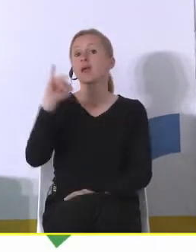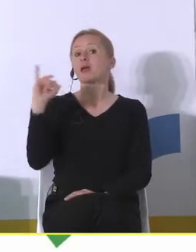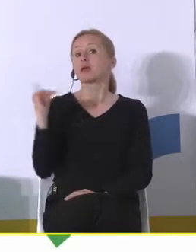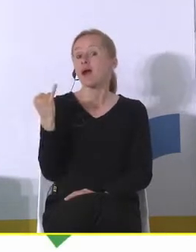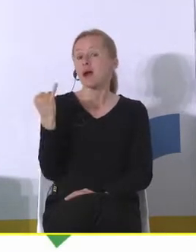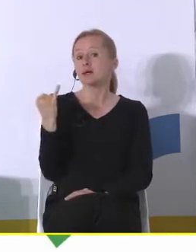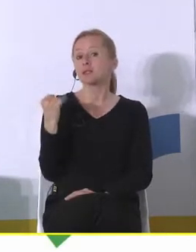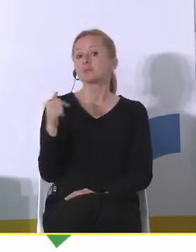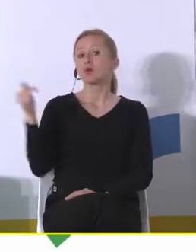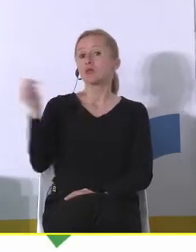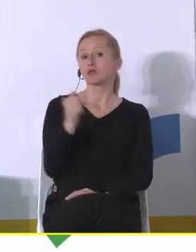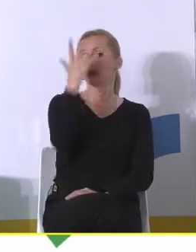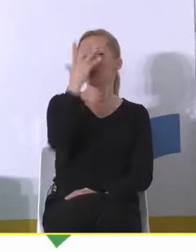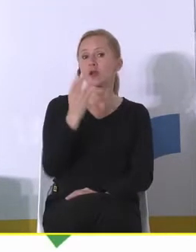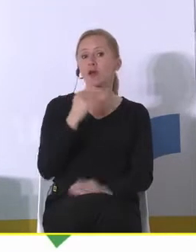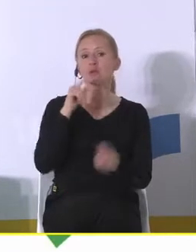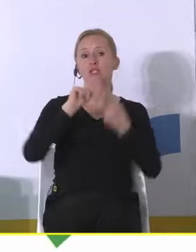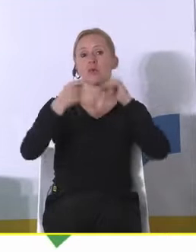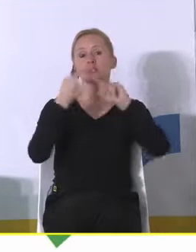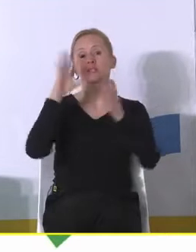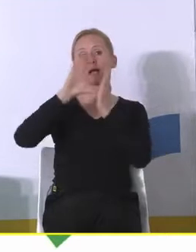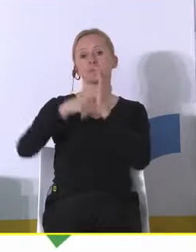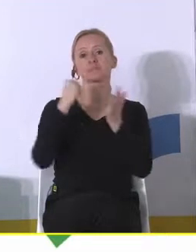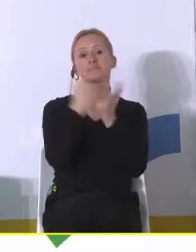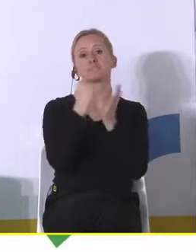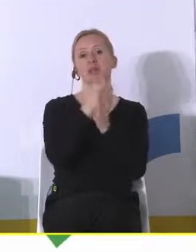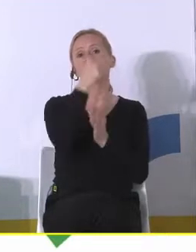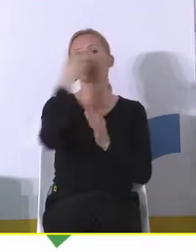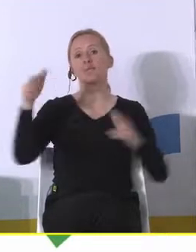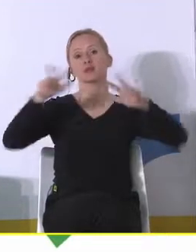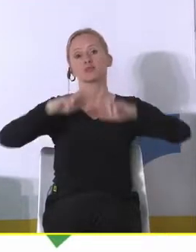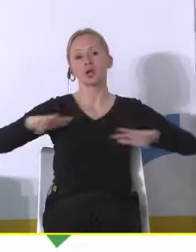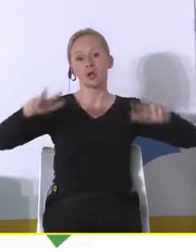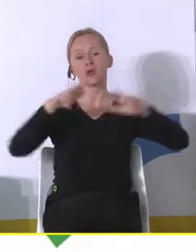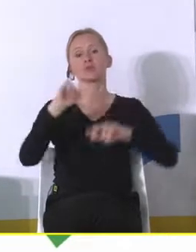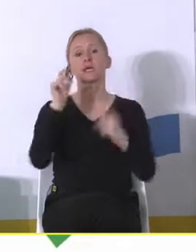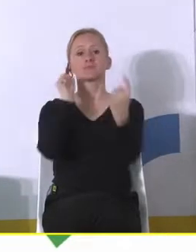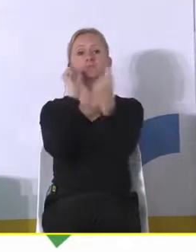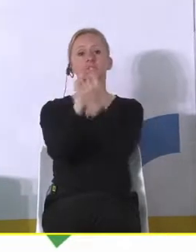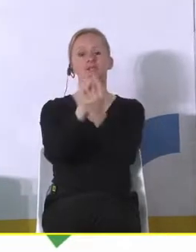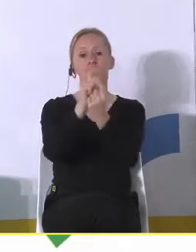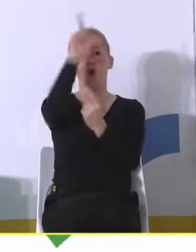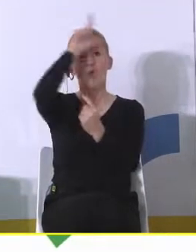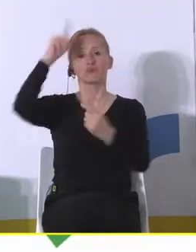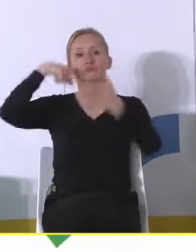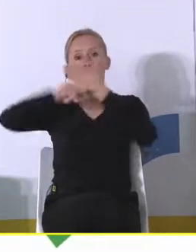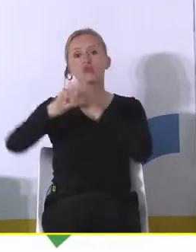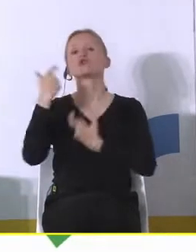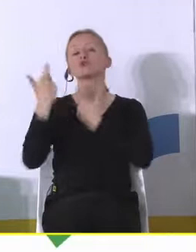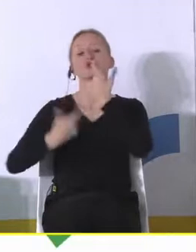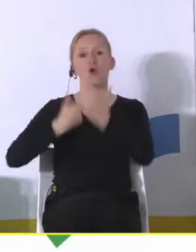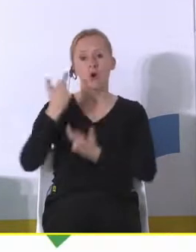powinna wyglądać polityka miejska w kontekście rodzin, w kontekście właśnie przeciwdziałania wyludnianiu miast, o tym, co można